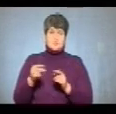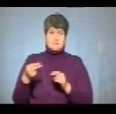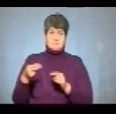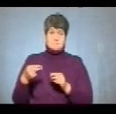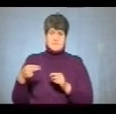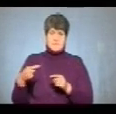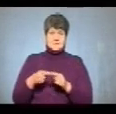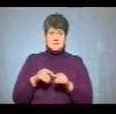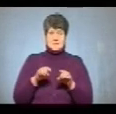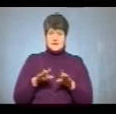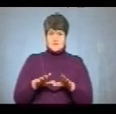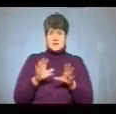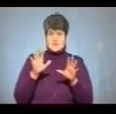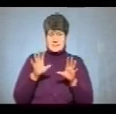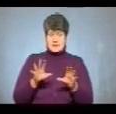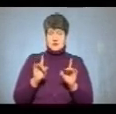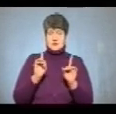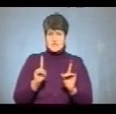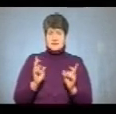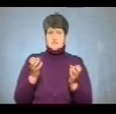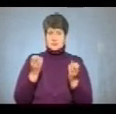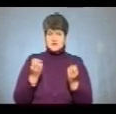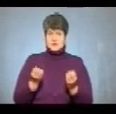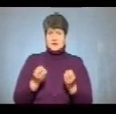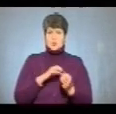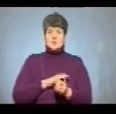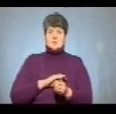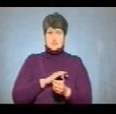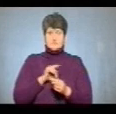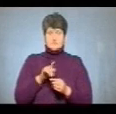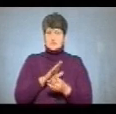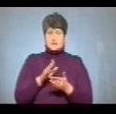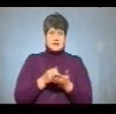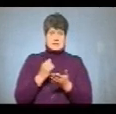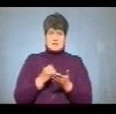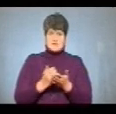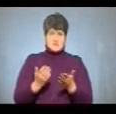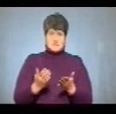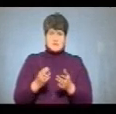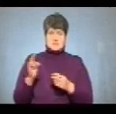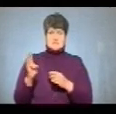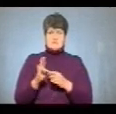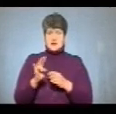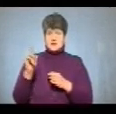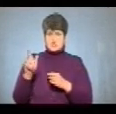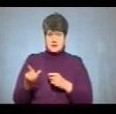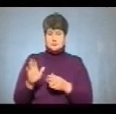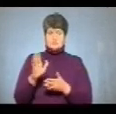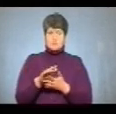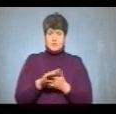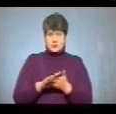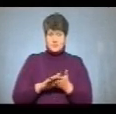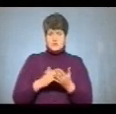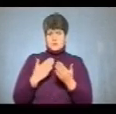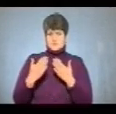це рішення повністю законне, тільки ще юридично воно не є завірене. З священником будуть продовжуватися